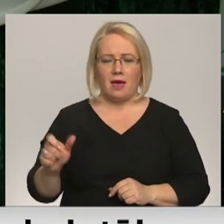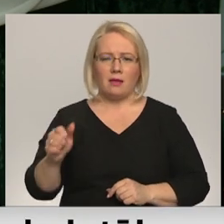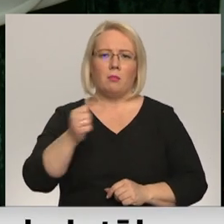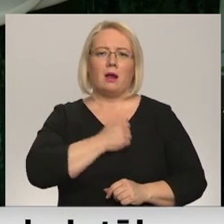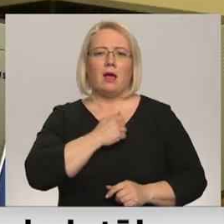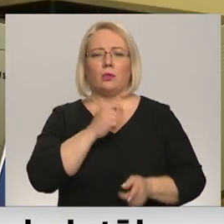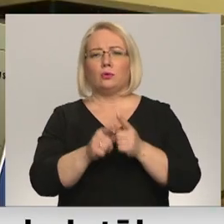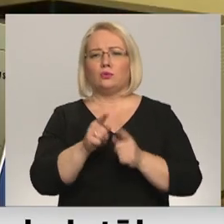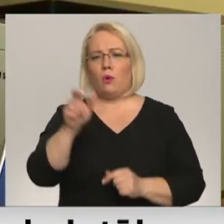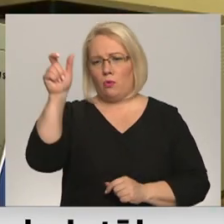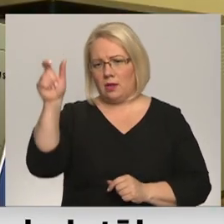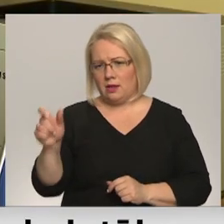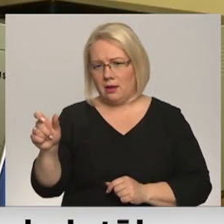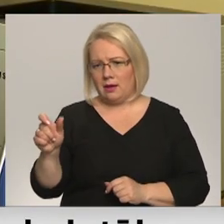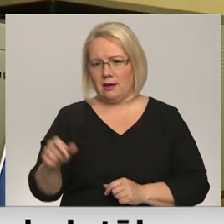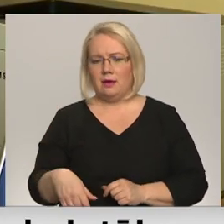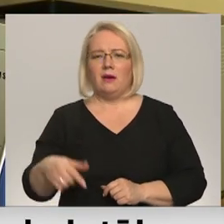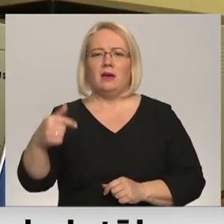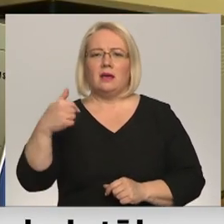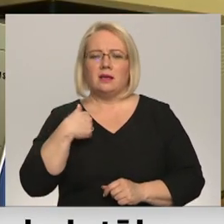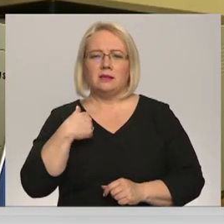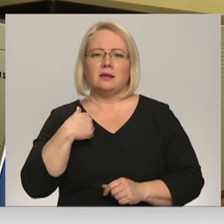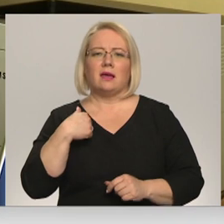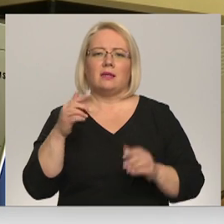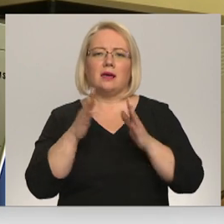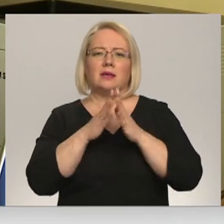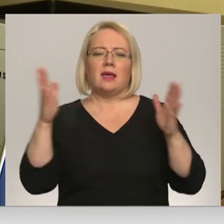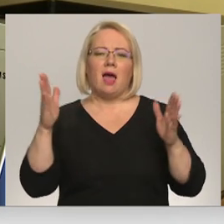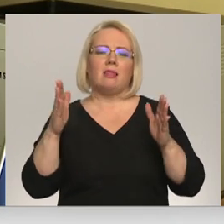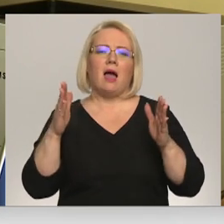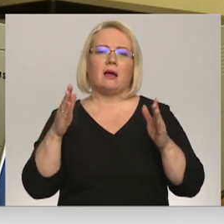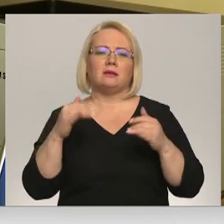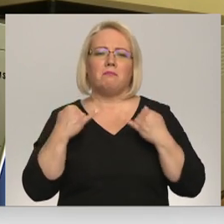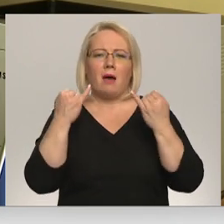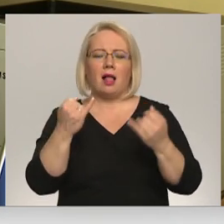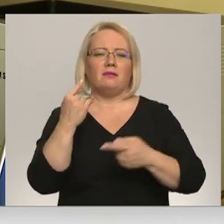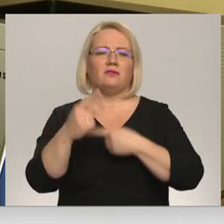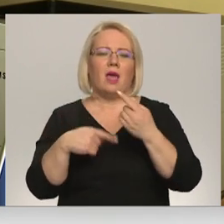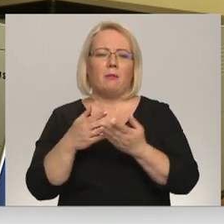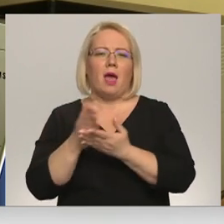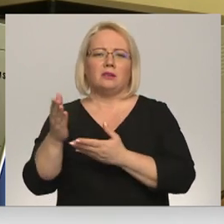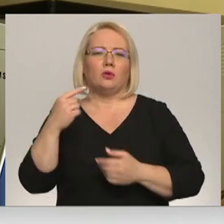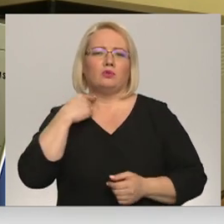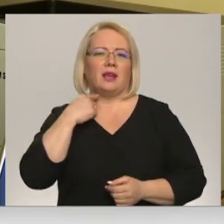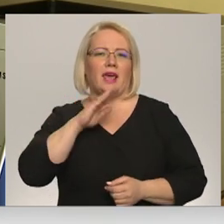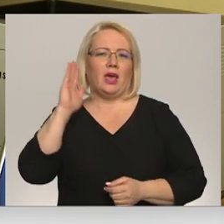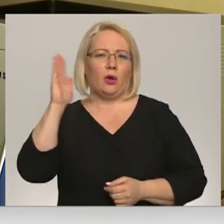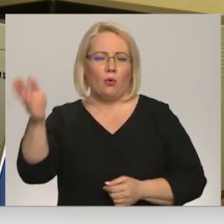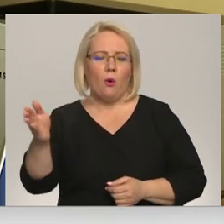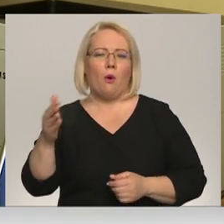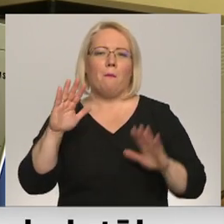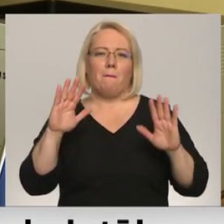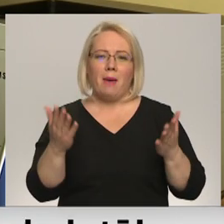skolātojumu. Varbūt tos ielokos balvas vienmēr aizīt reigas pusī, bet tas bija pīrodījums,